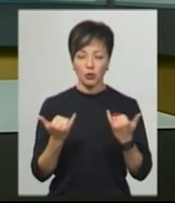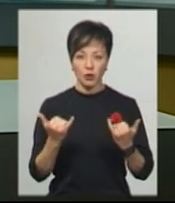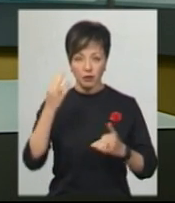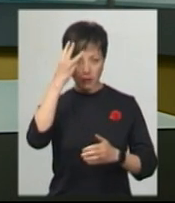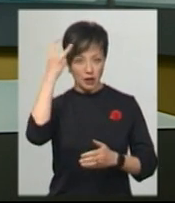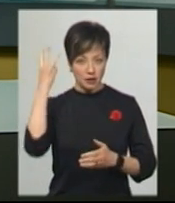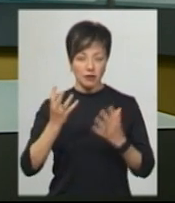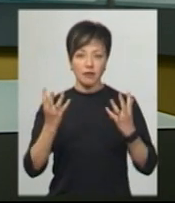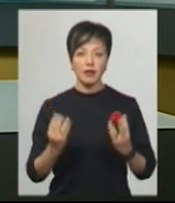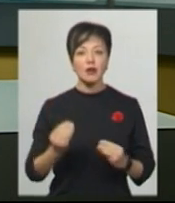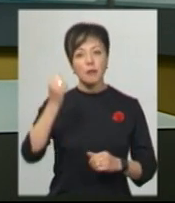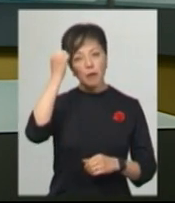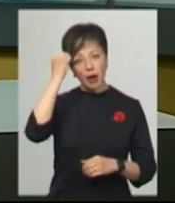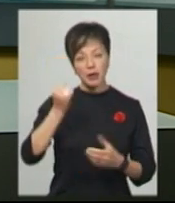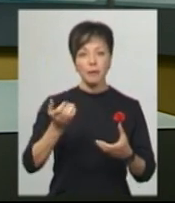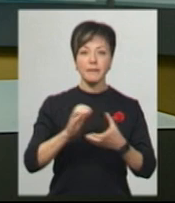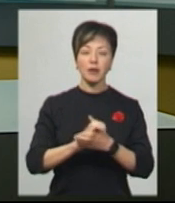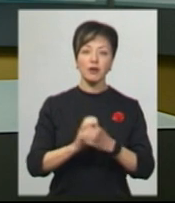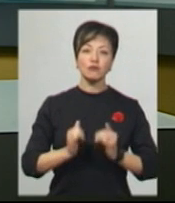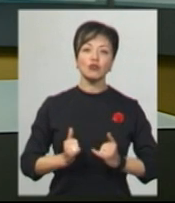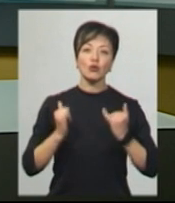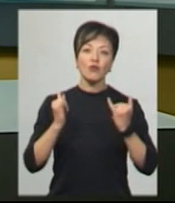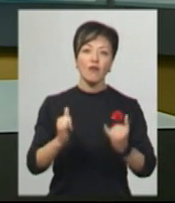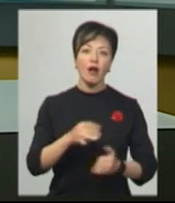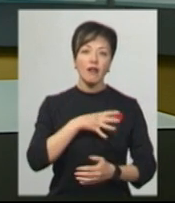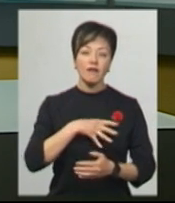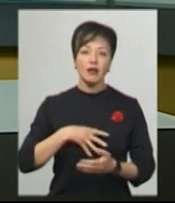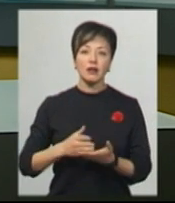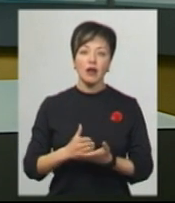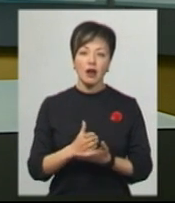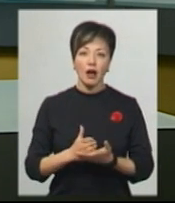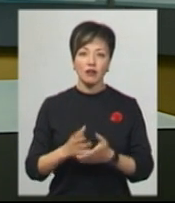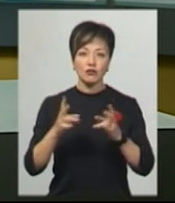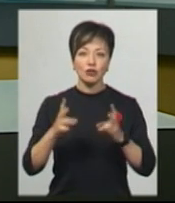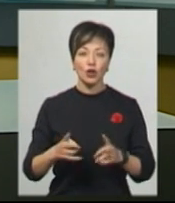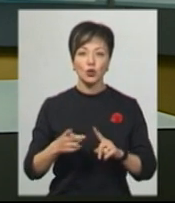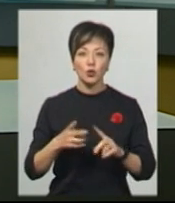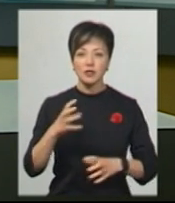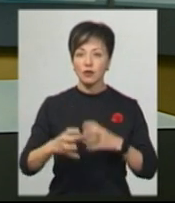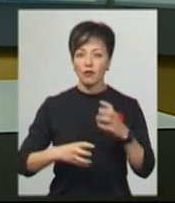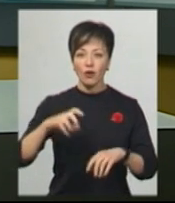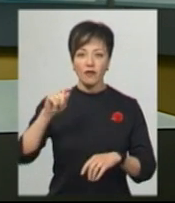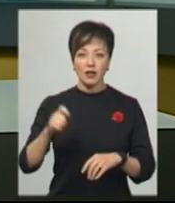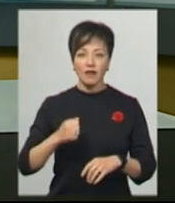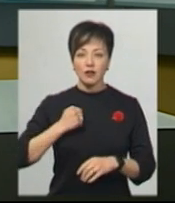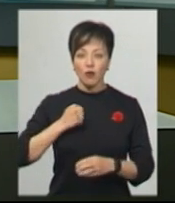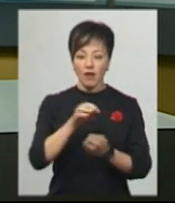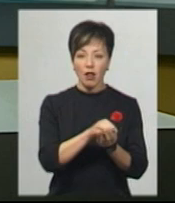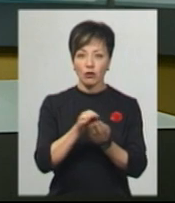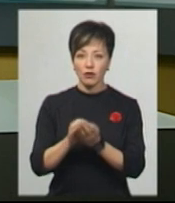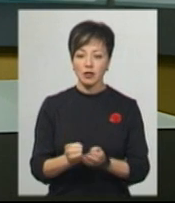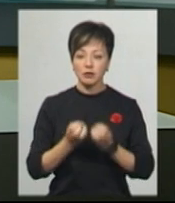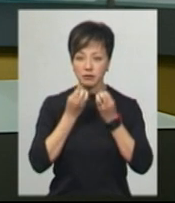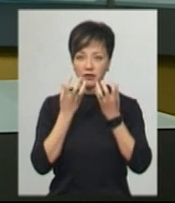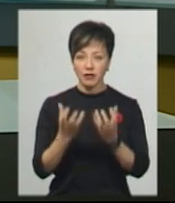Хмельницькому в День пам'яті та примирення вшанували ветеранів та жертв Другої світової війни. На військове кладовище покласти квіти